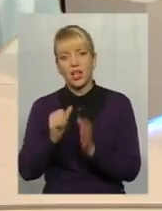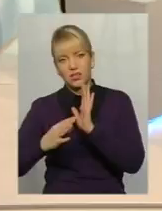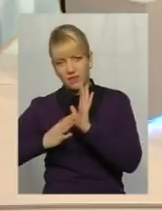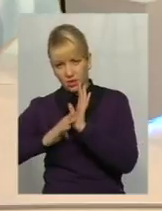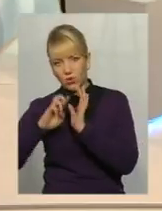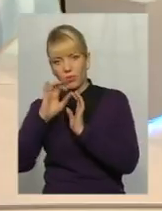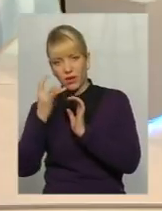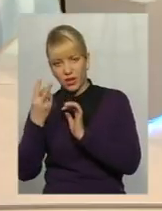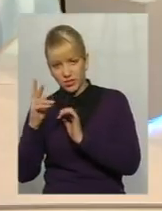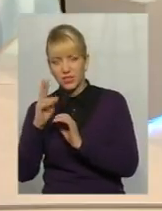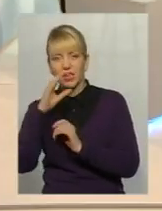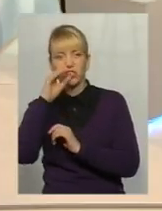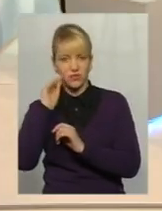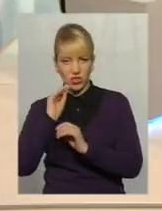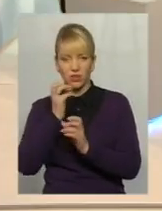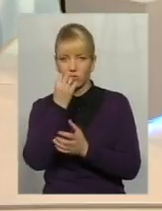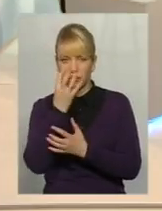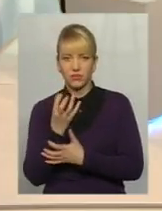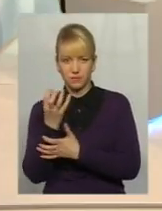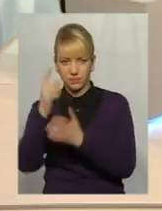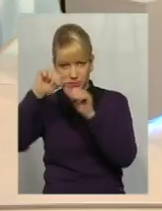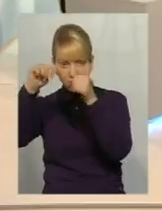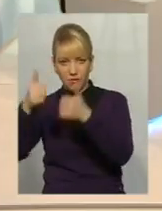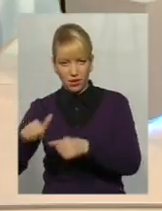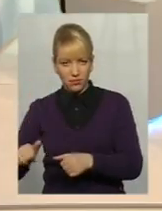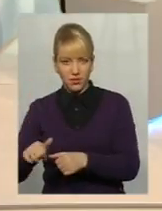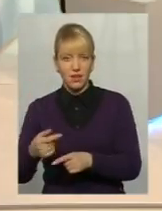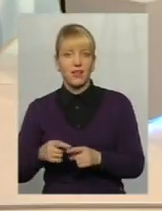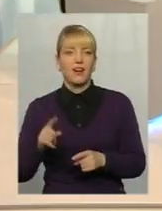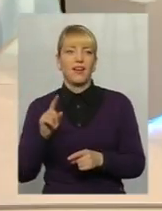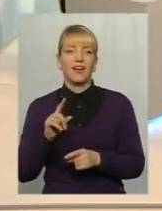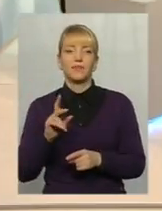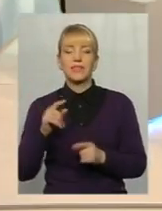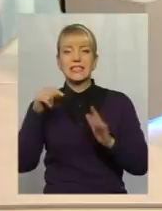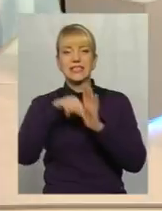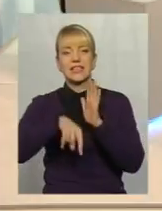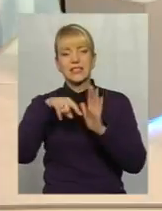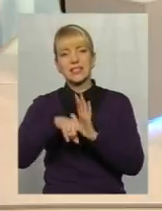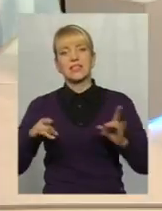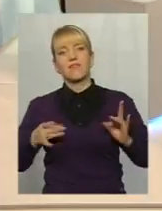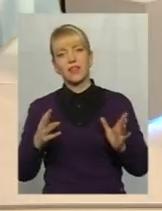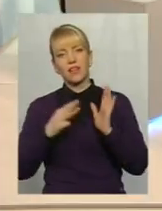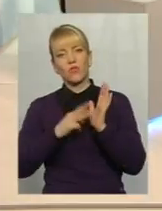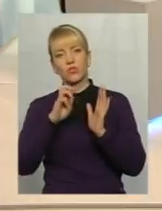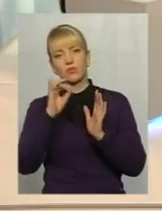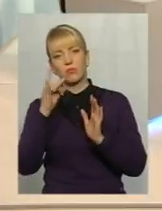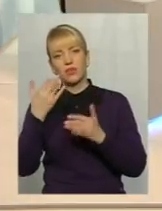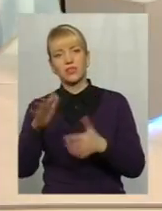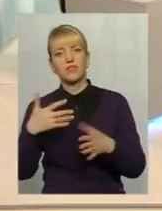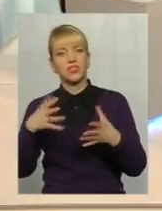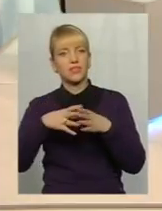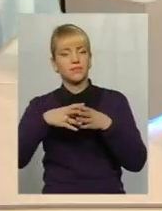типу, так виходить? На мою думку, сенс свята 8 березня, він вже нивільований.